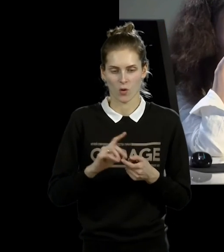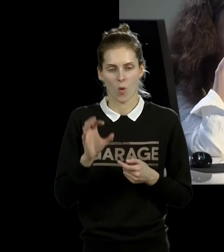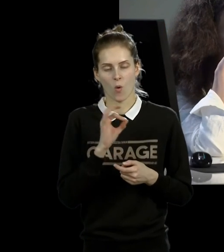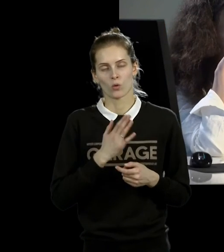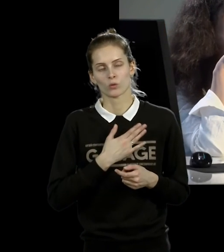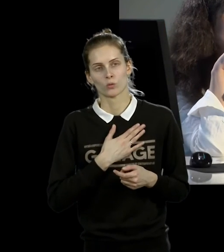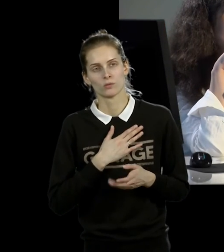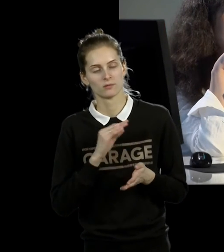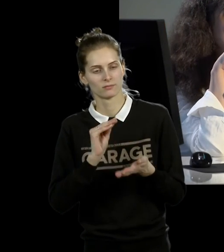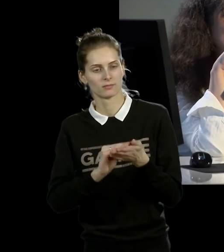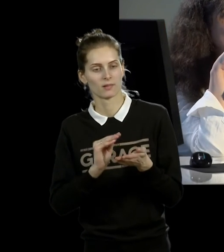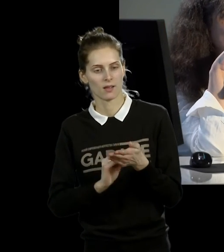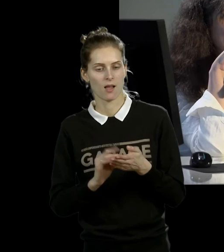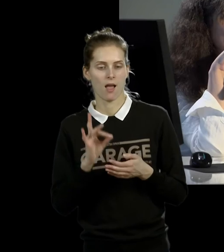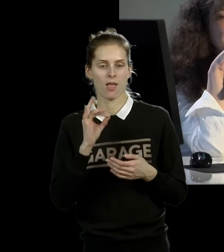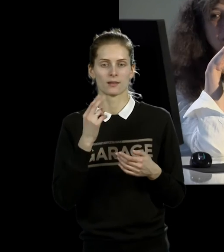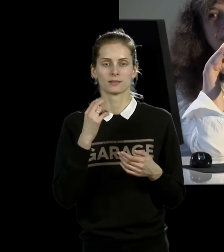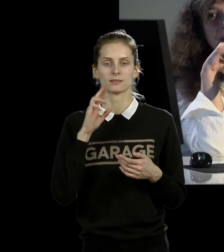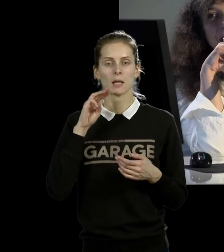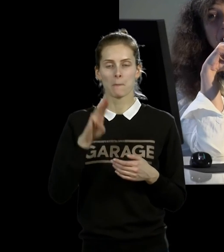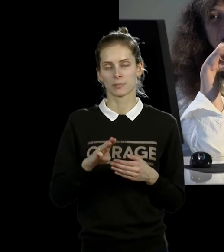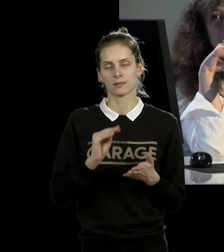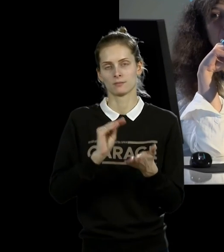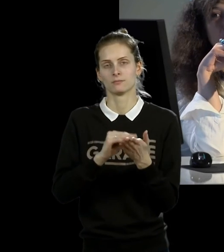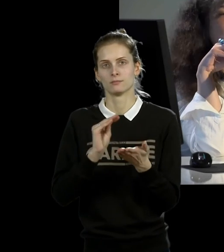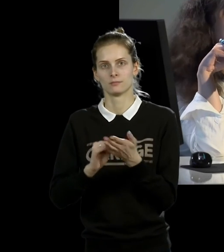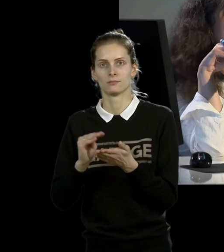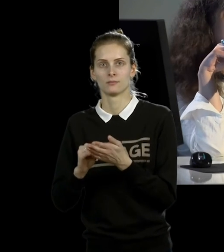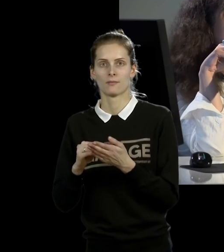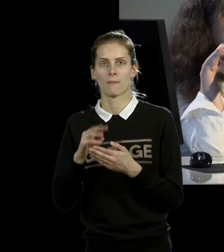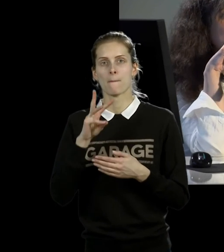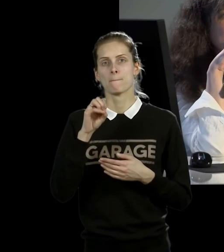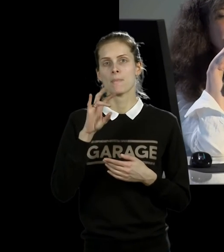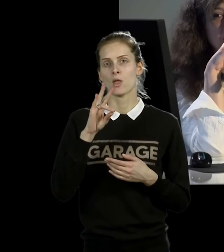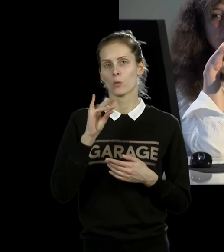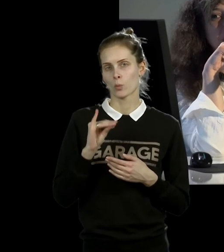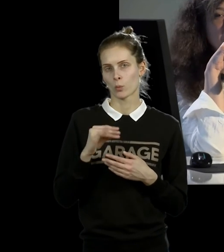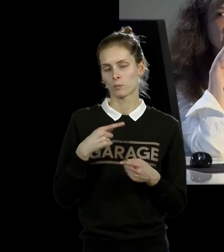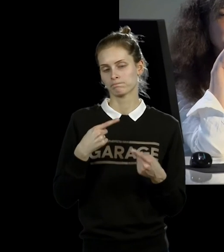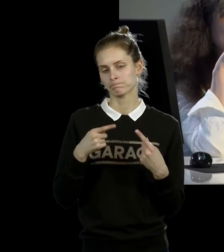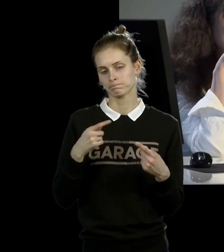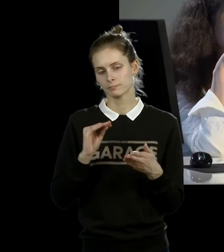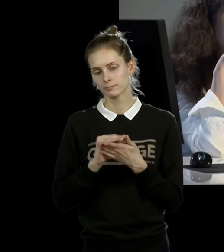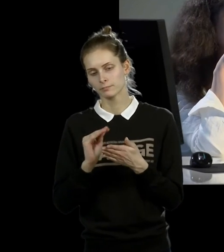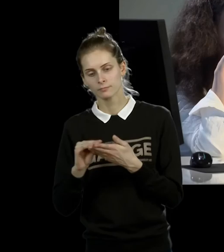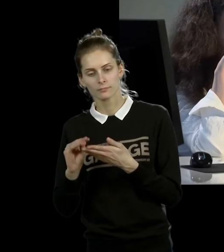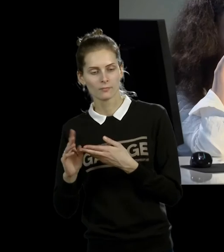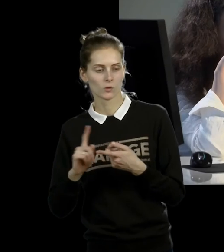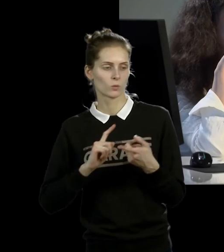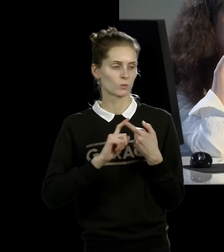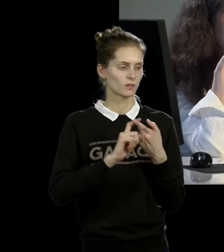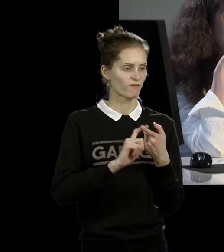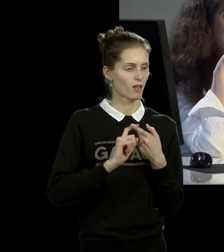самого разного толка, неосуществимыми. Таким вот меню как бы все в этот момент ее начинают занимать минералы. вот